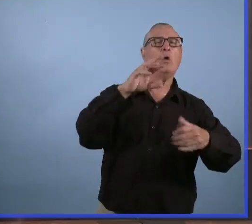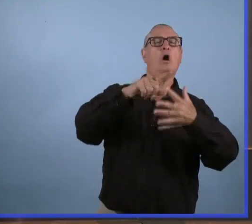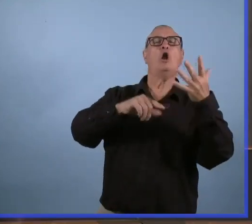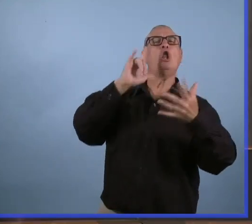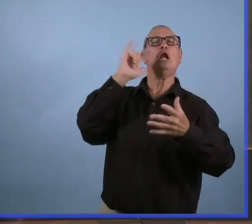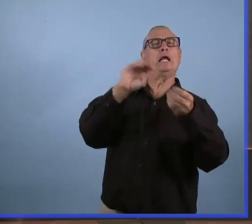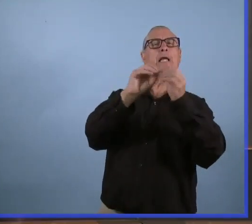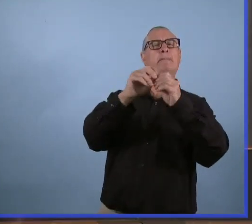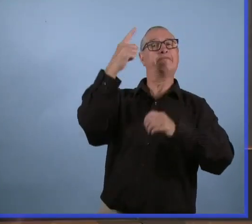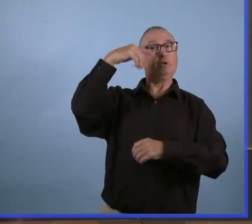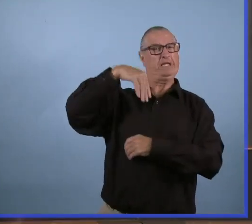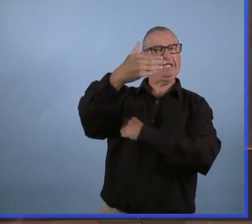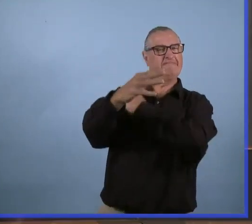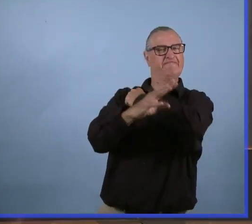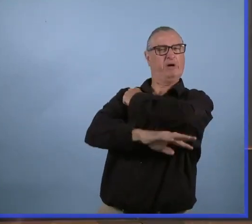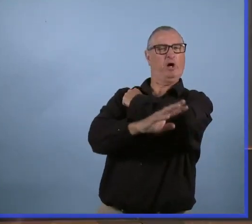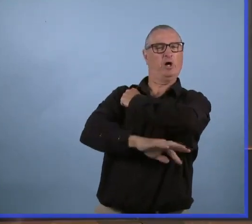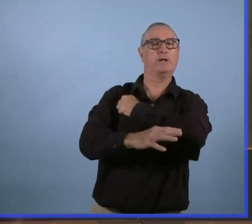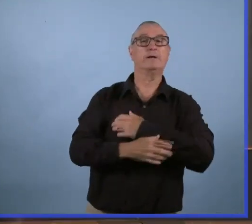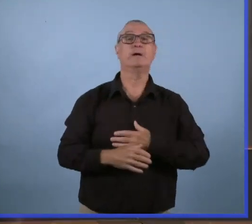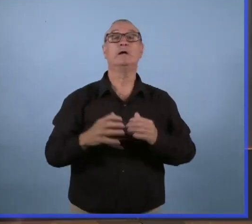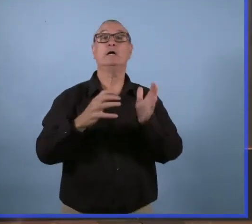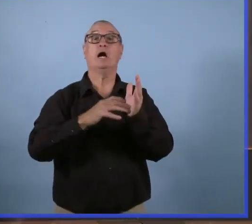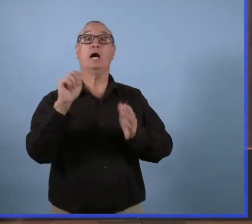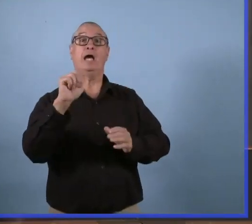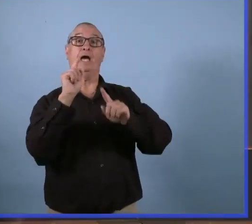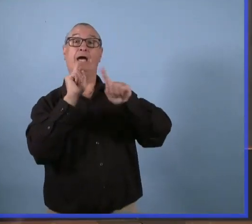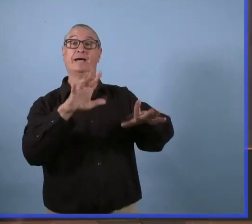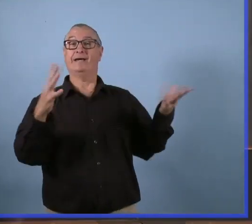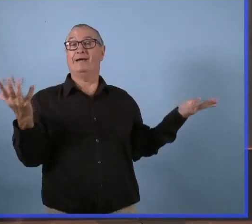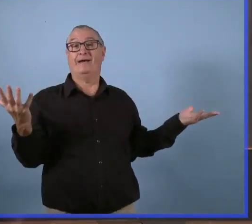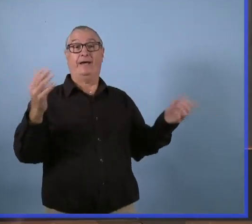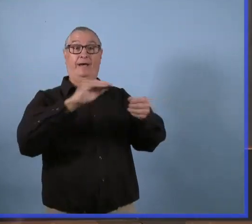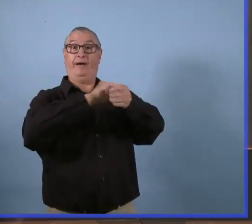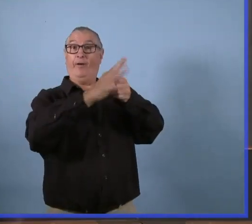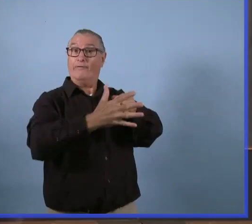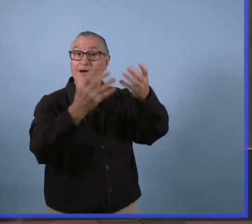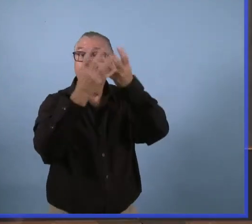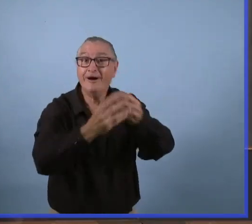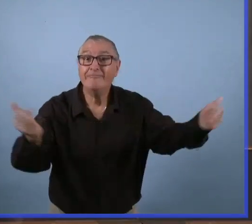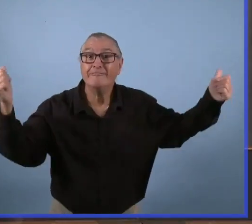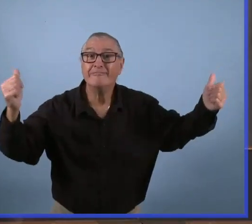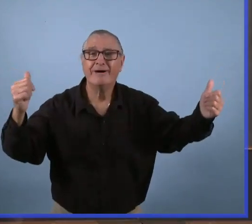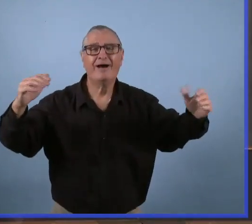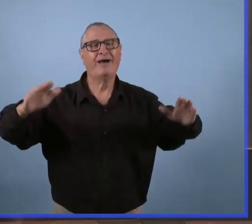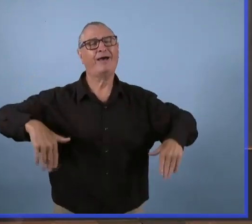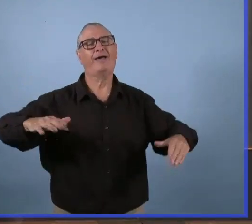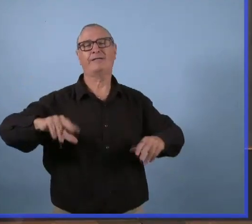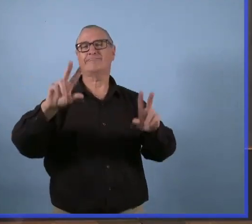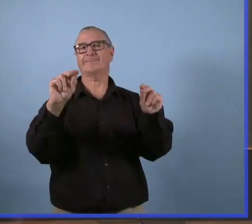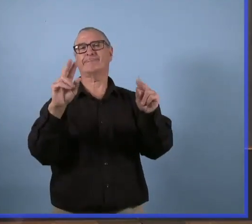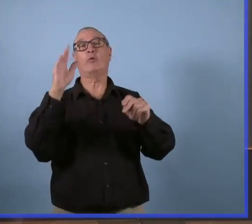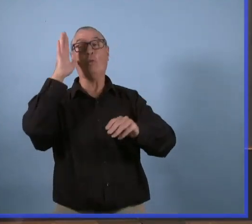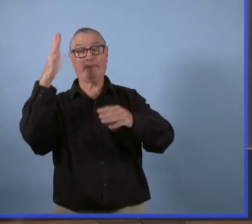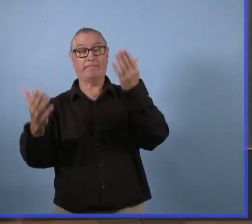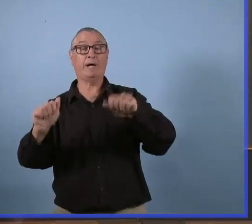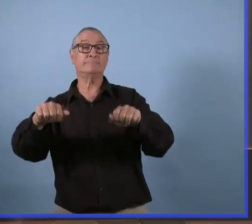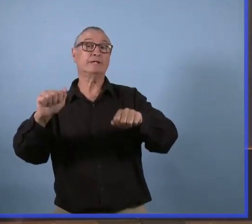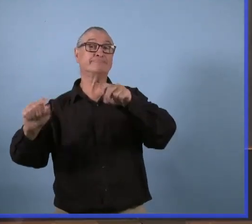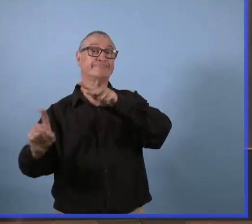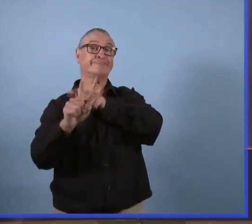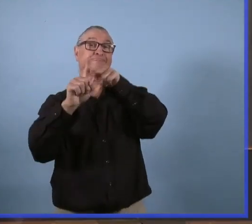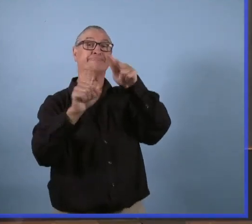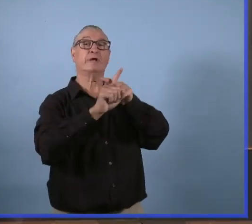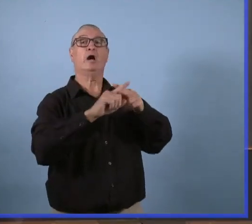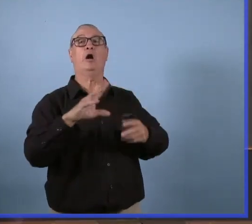On est passé à travers différentes vagues avec la COVID et on va continuer à voir la COVID. La COVID ne va pas disparaître. On a des variants, des variants